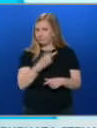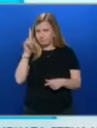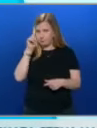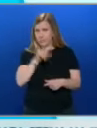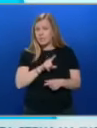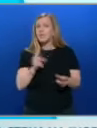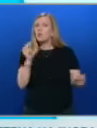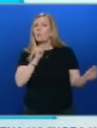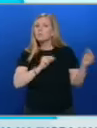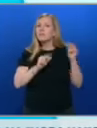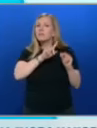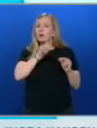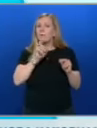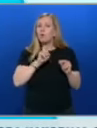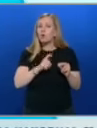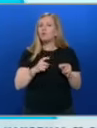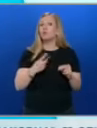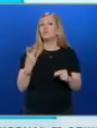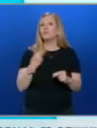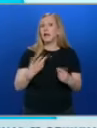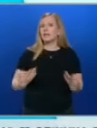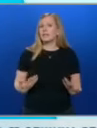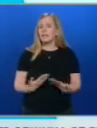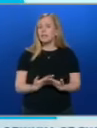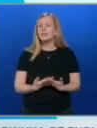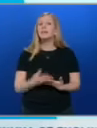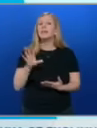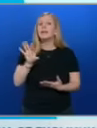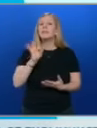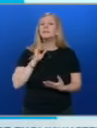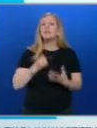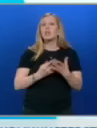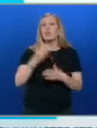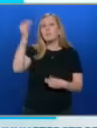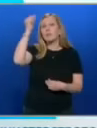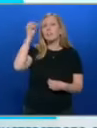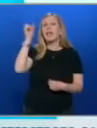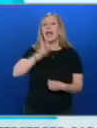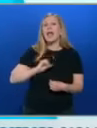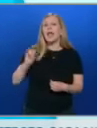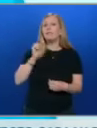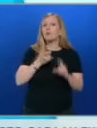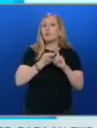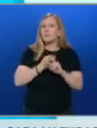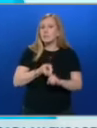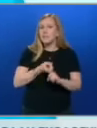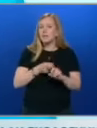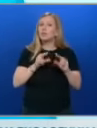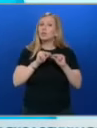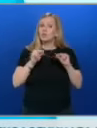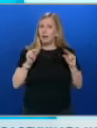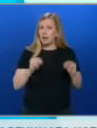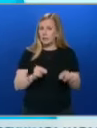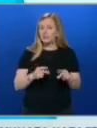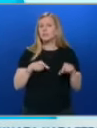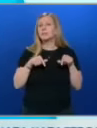въпроси от двустранен интерес Включително избора на новия български еврокомисар Това съобщи днес говорител на Европейската комисия